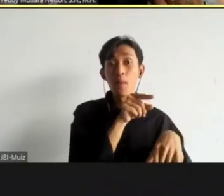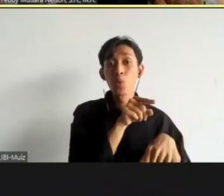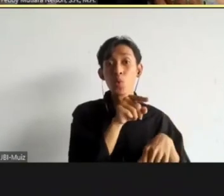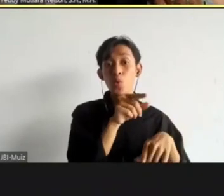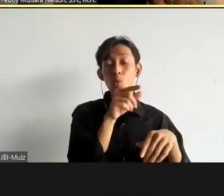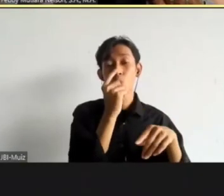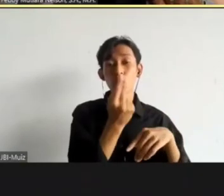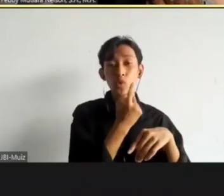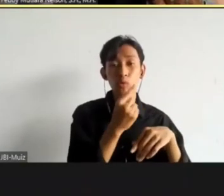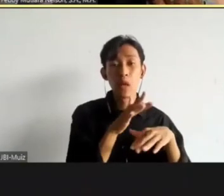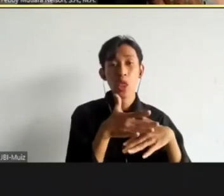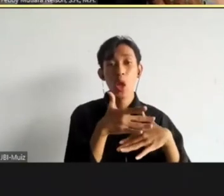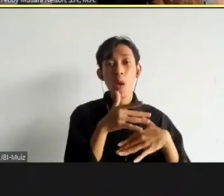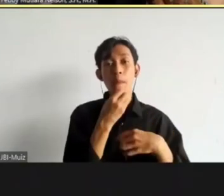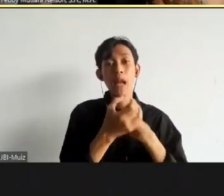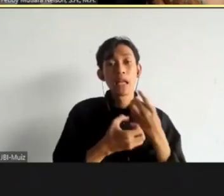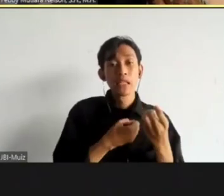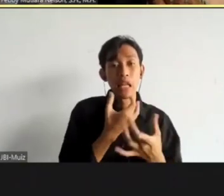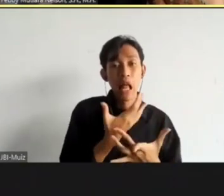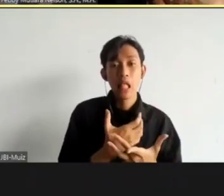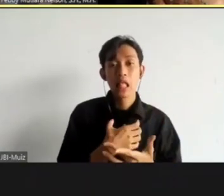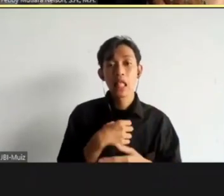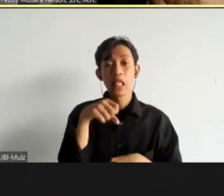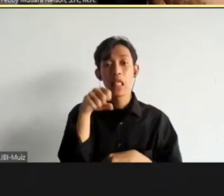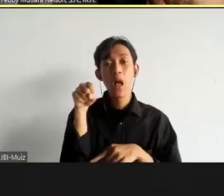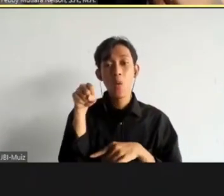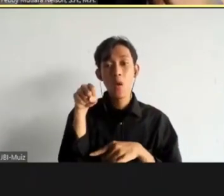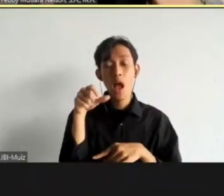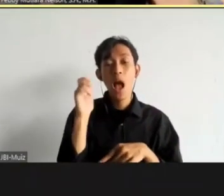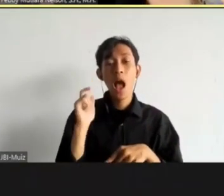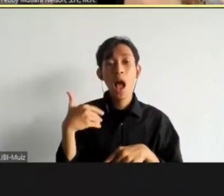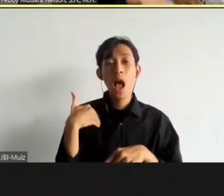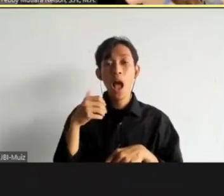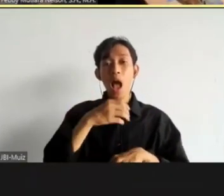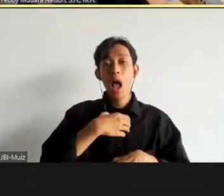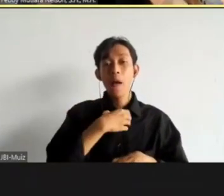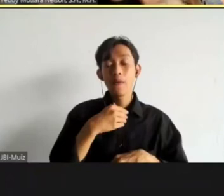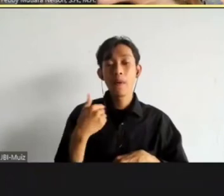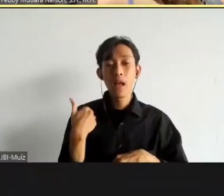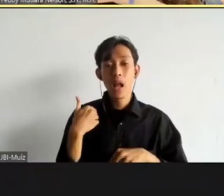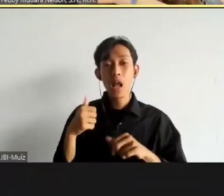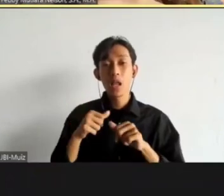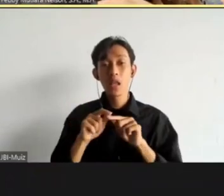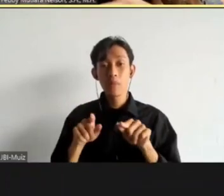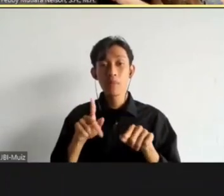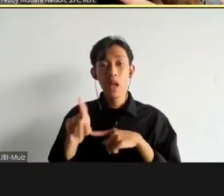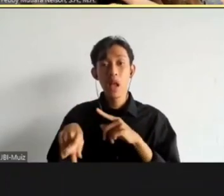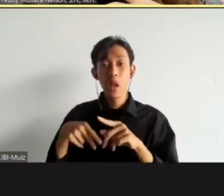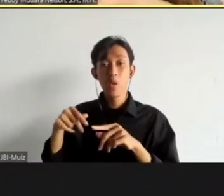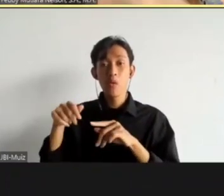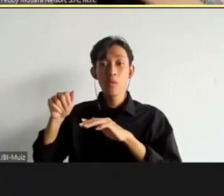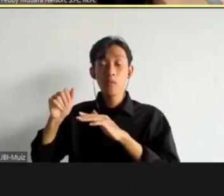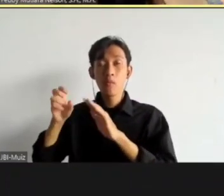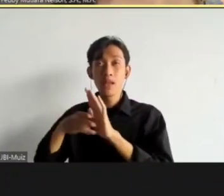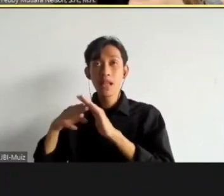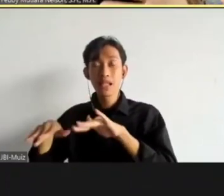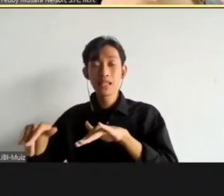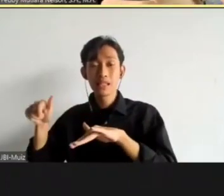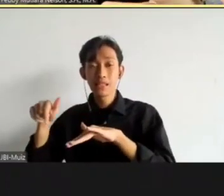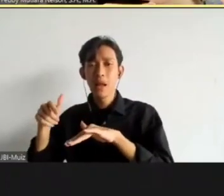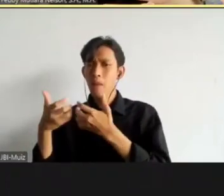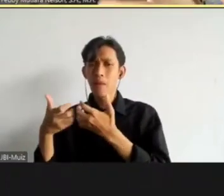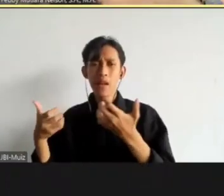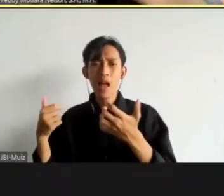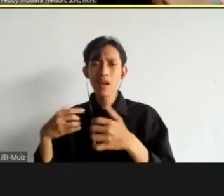Terdakwa dan atau penasehat hukumnya. Ada hakim di situ. Sementara restoratif justice di situ korban ada berperan. Ada pelaku,